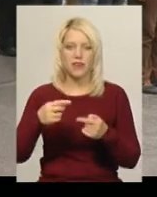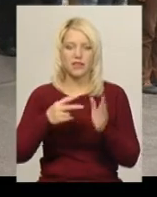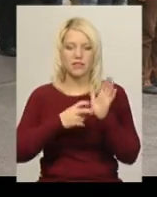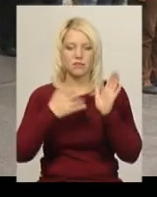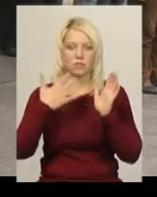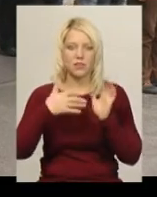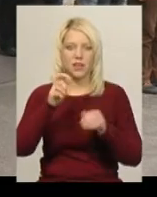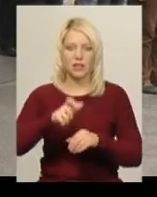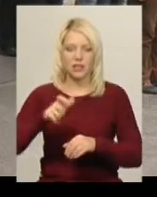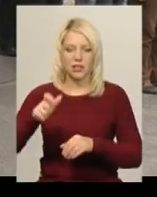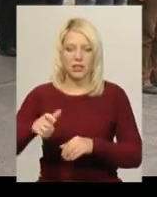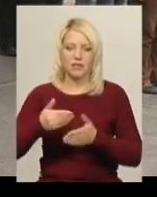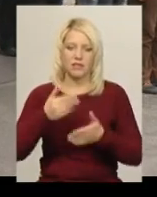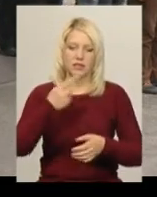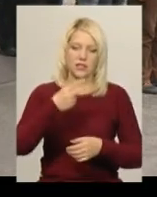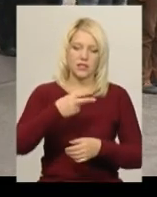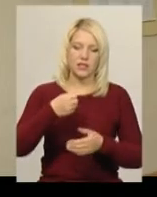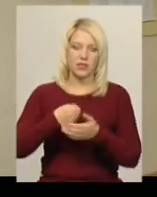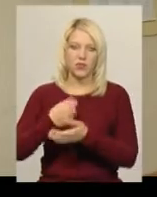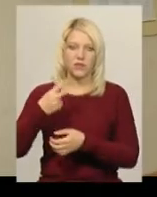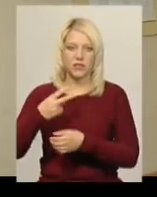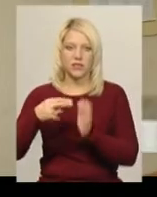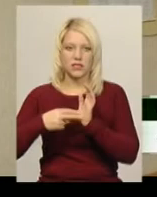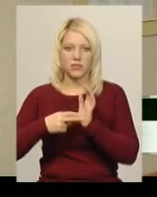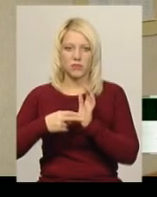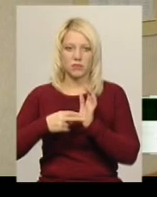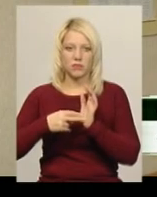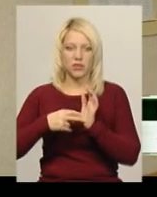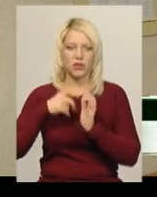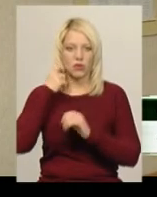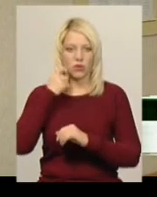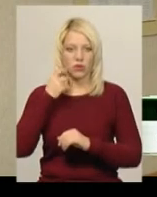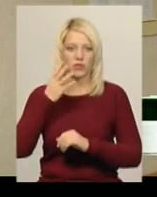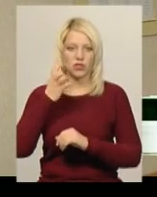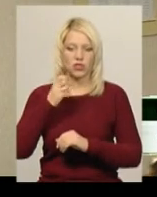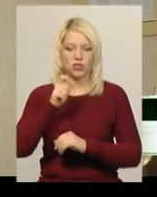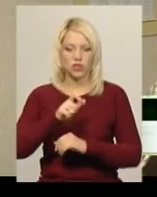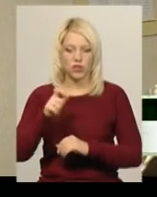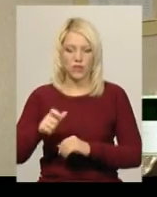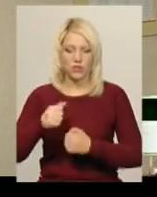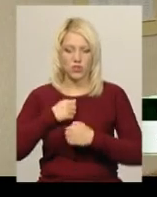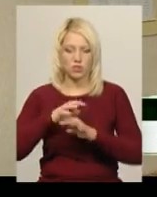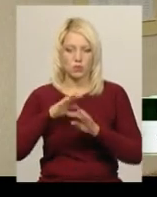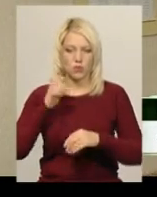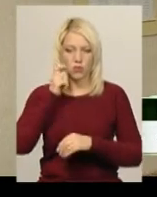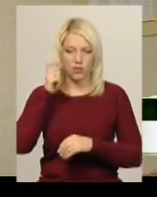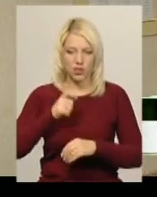Громадян віком від 20 до 27 років. 400 чоловік призвиваються до Збройних сил України, 260